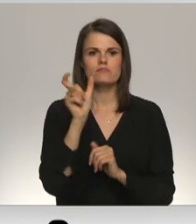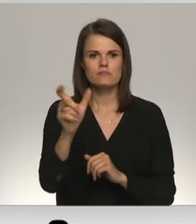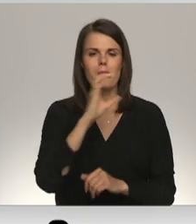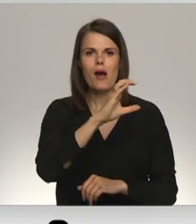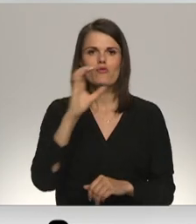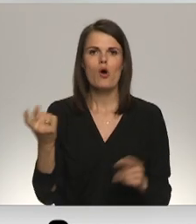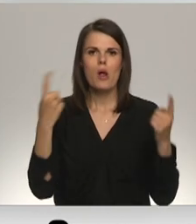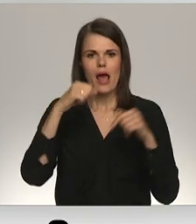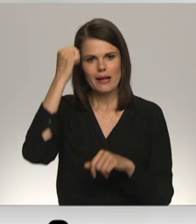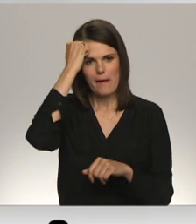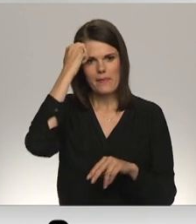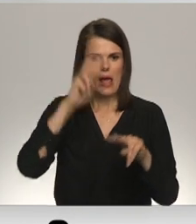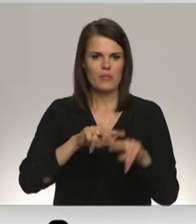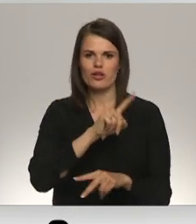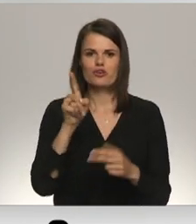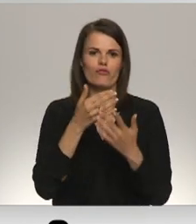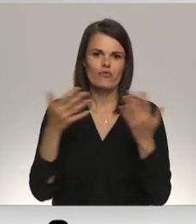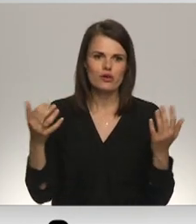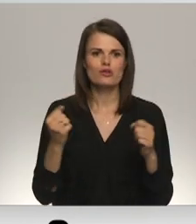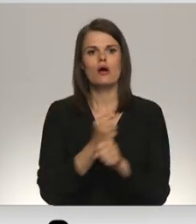Čieti un